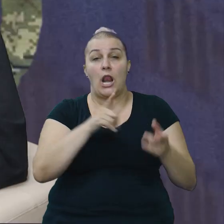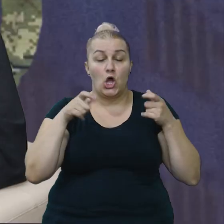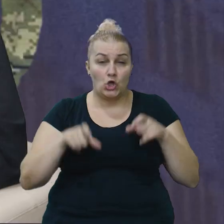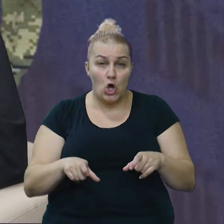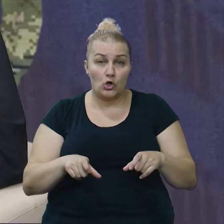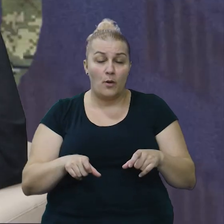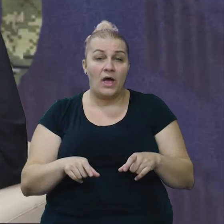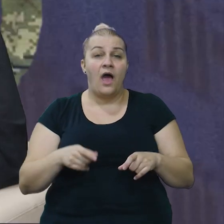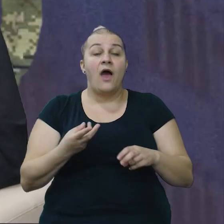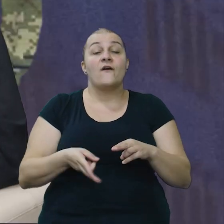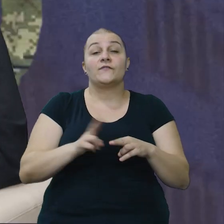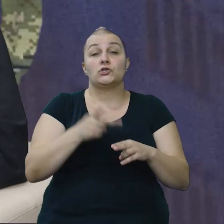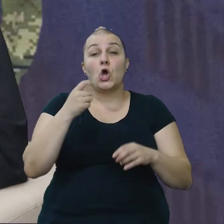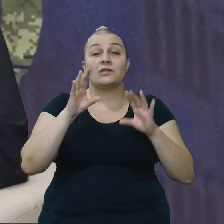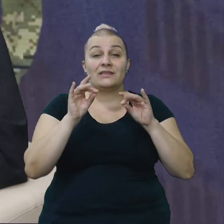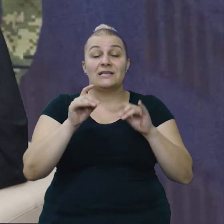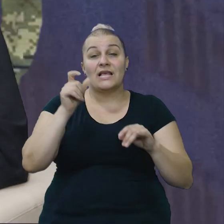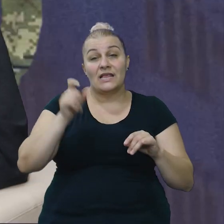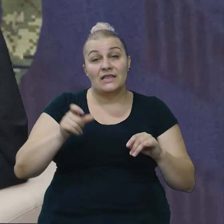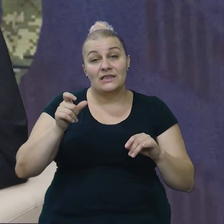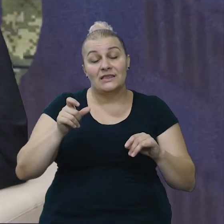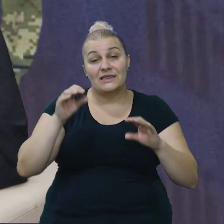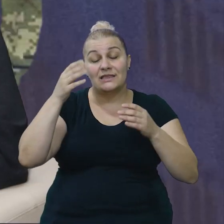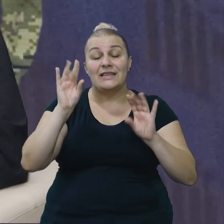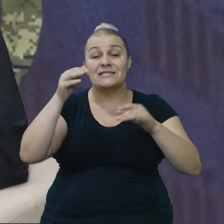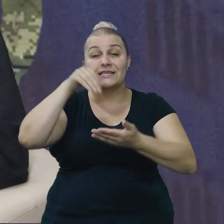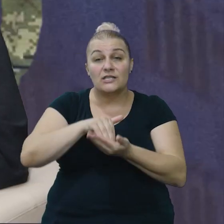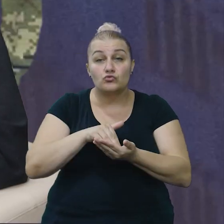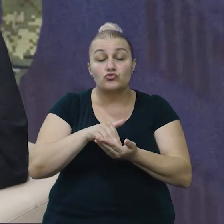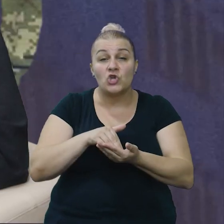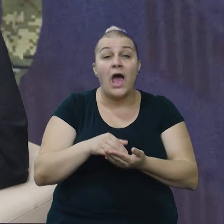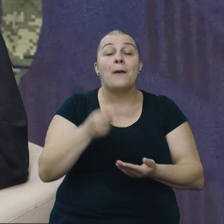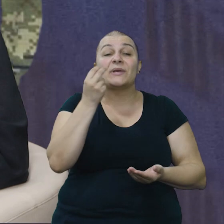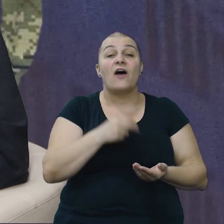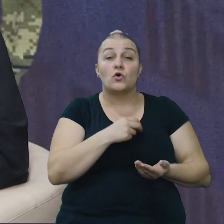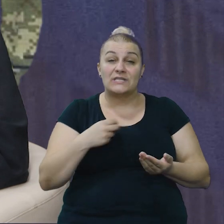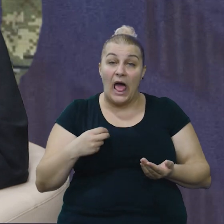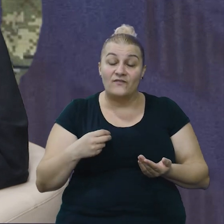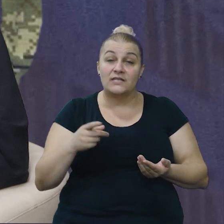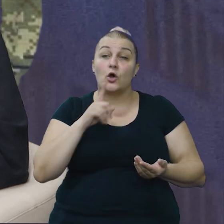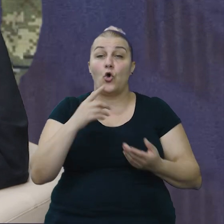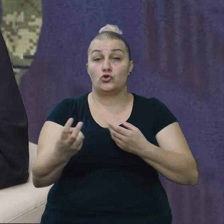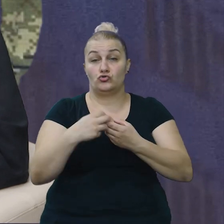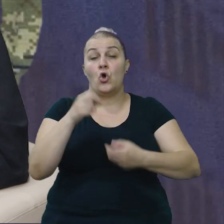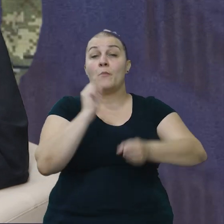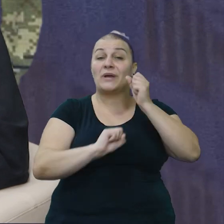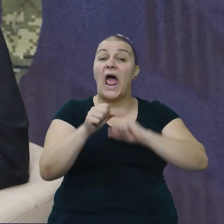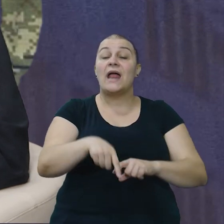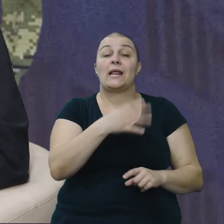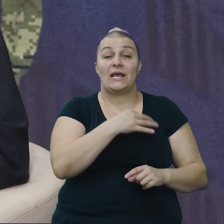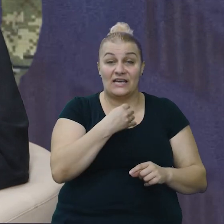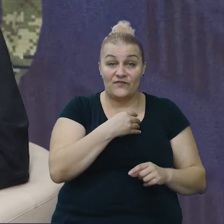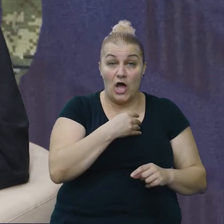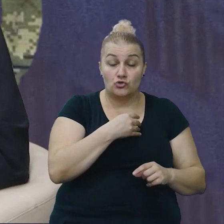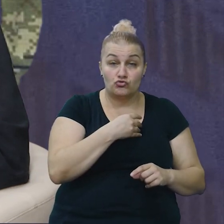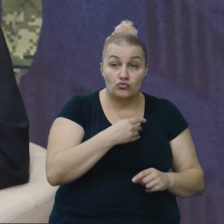Njemu veše više od 10.000 pravoslavaca naše braće poružuju, moramo to uvijek spominjati, je branilo Hrvatsku.